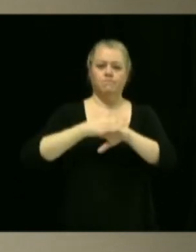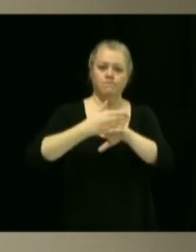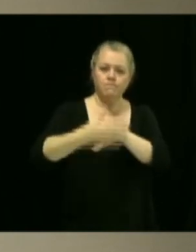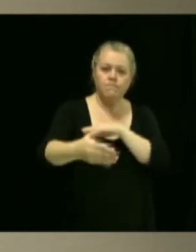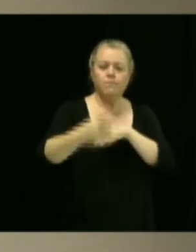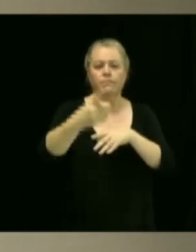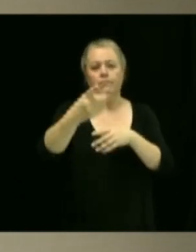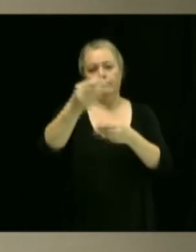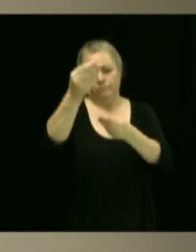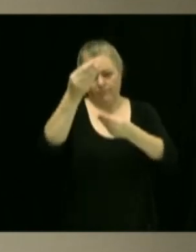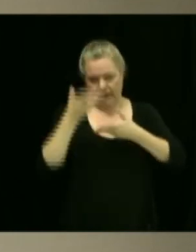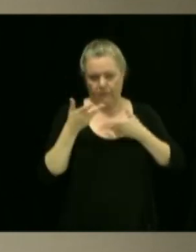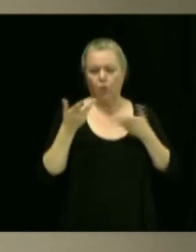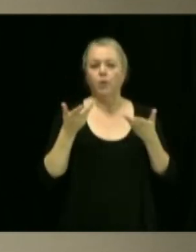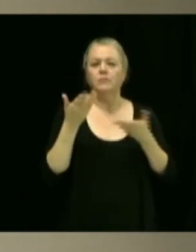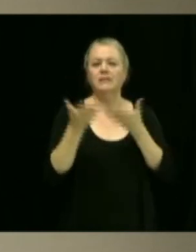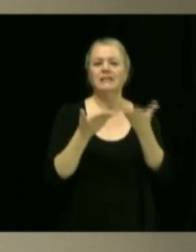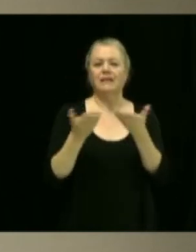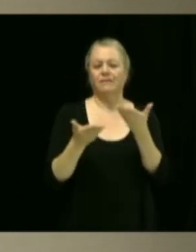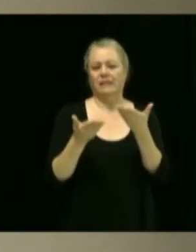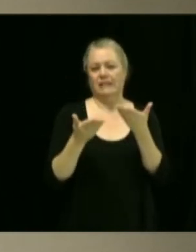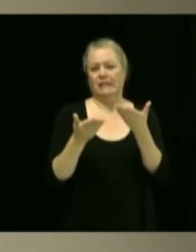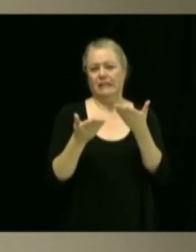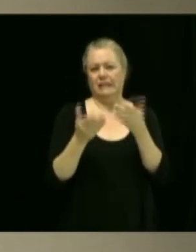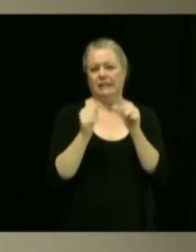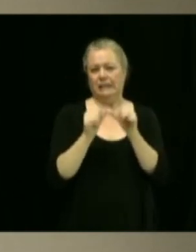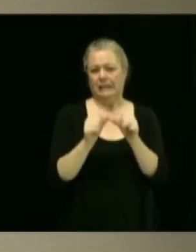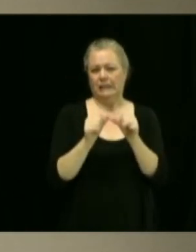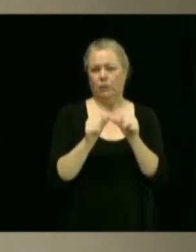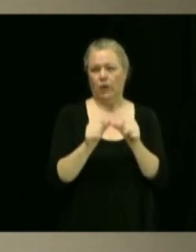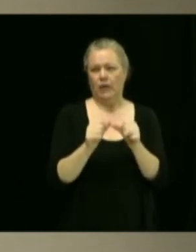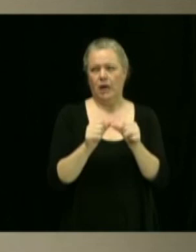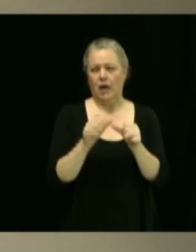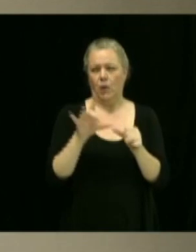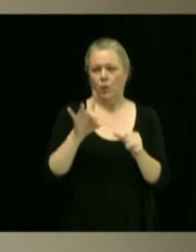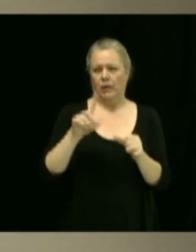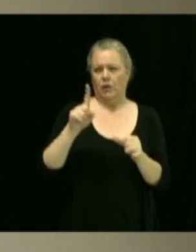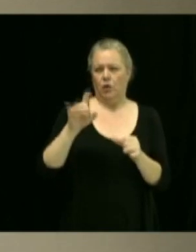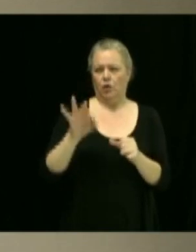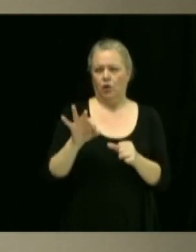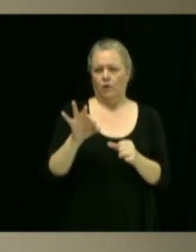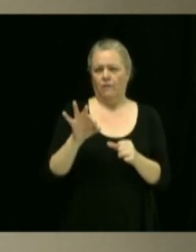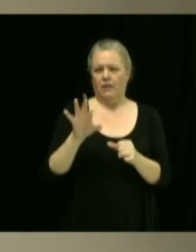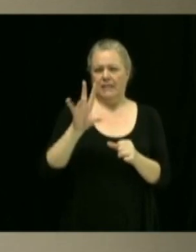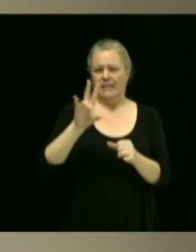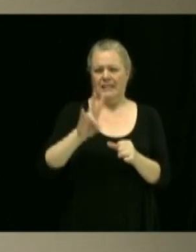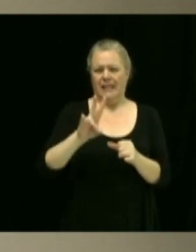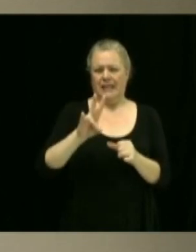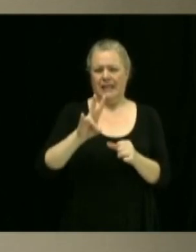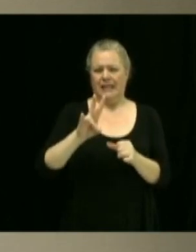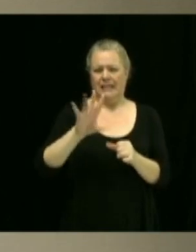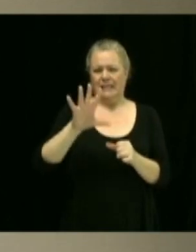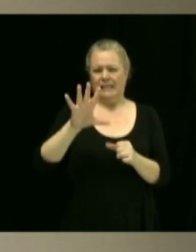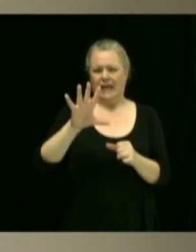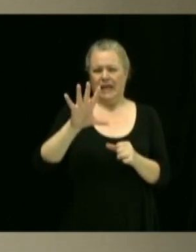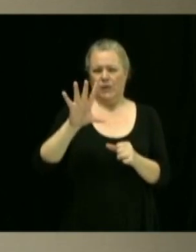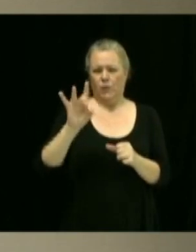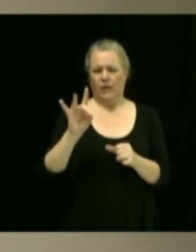aux services aux citoyens. Si je ne me trompe pas, 819-708